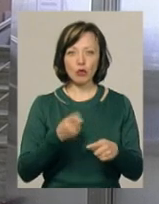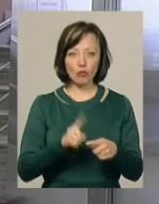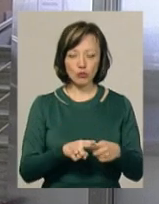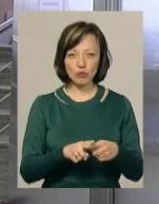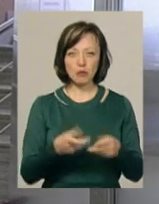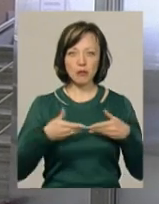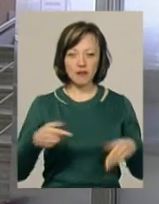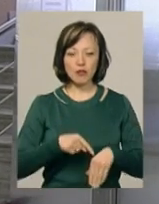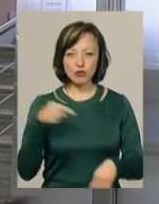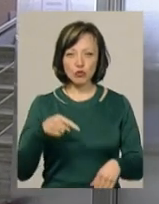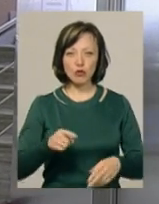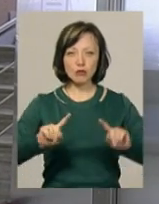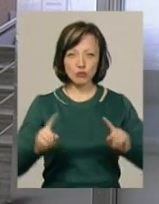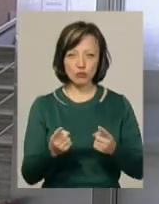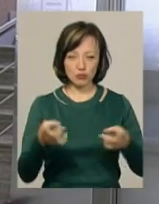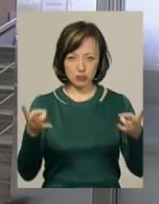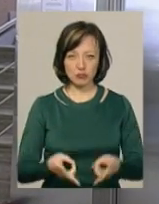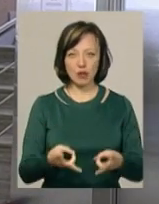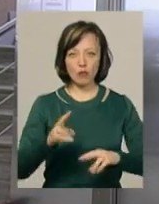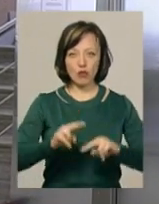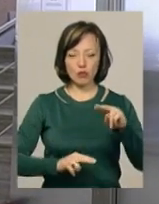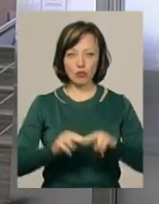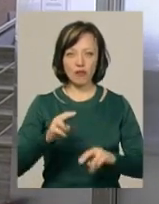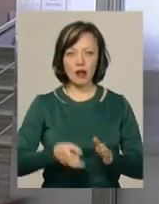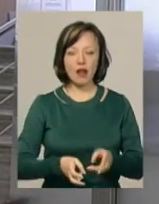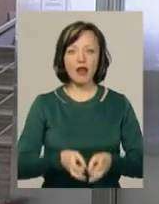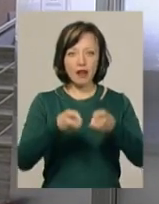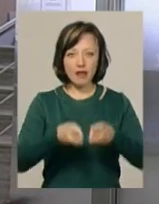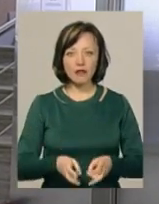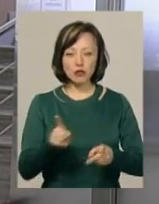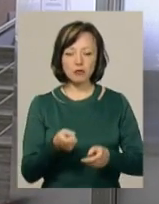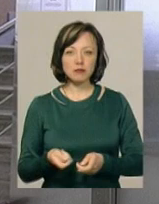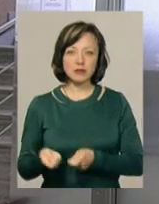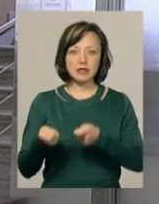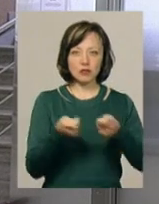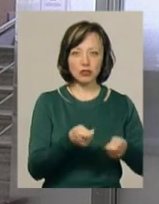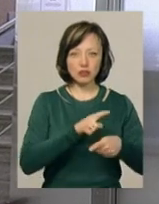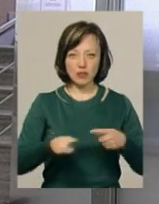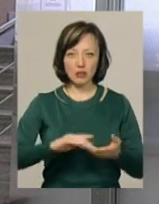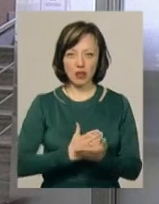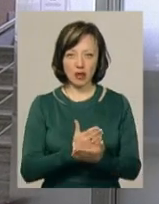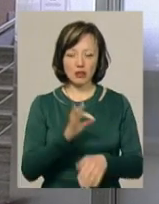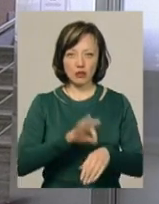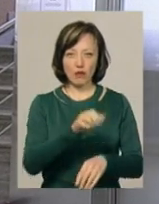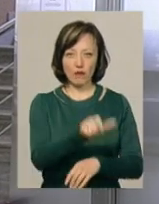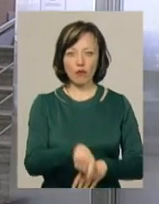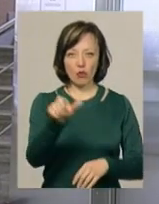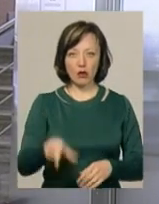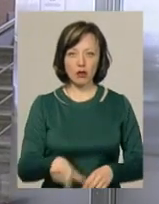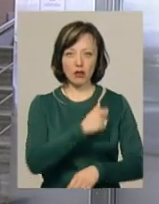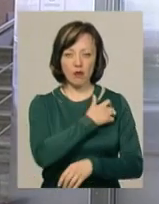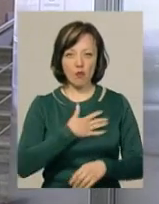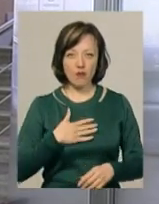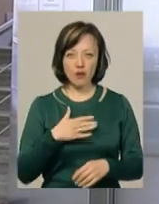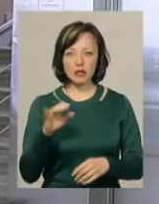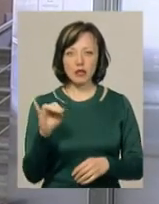ми відчули гостро потребу в побудові ліфту, для того, щоб транспортувати швидко і якісно травмованих